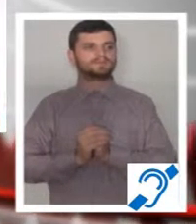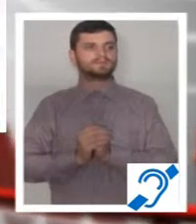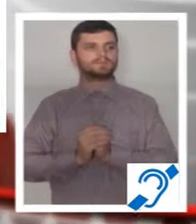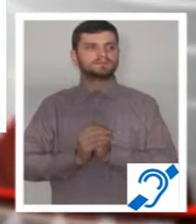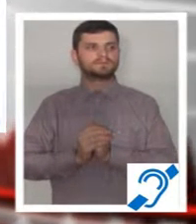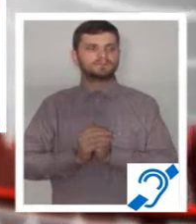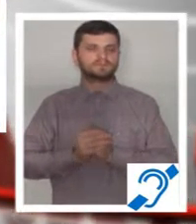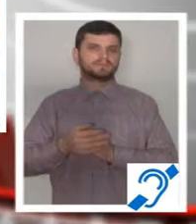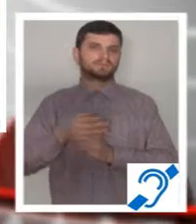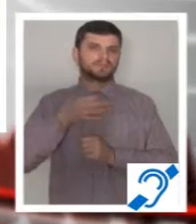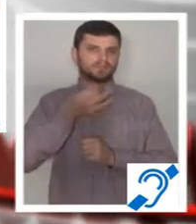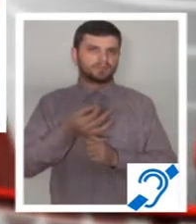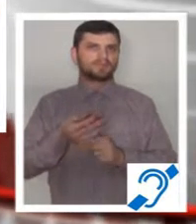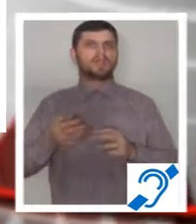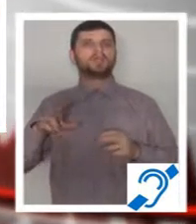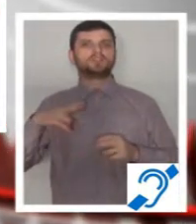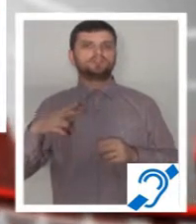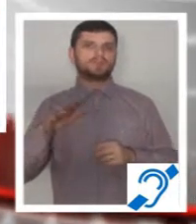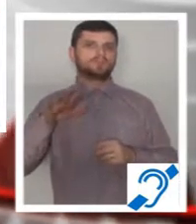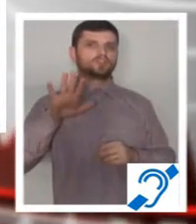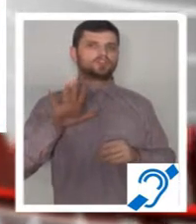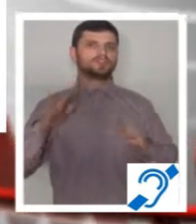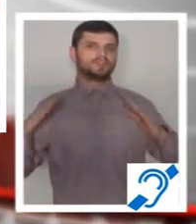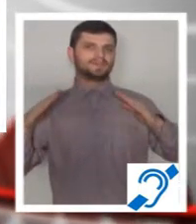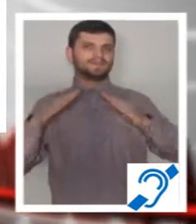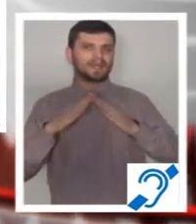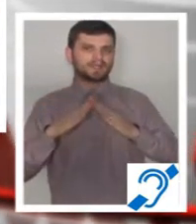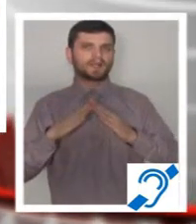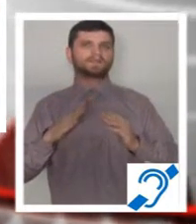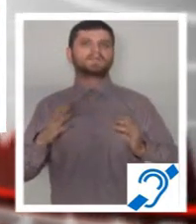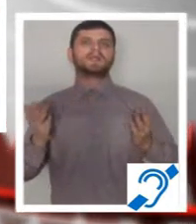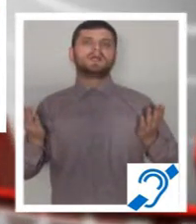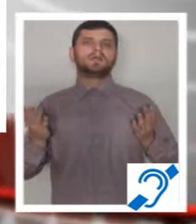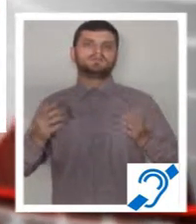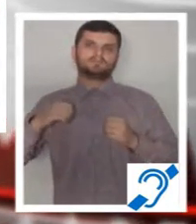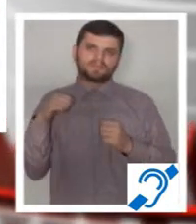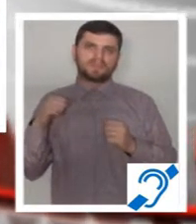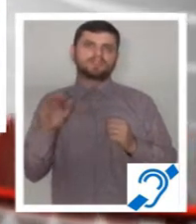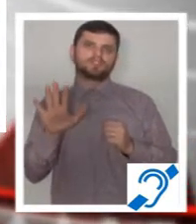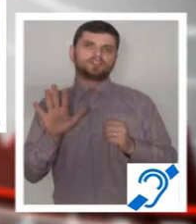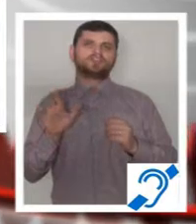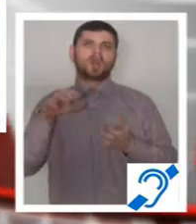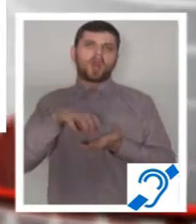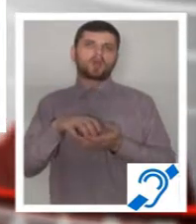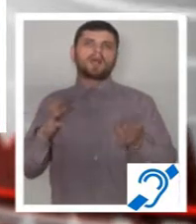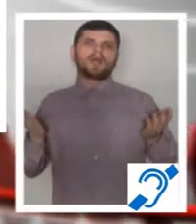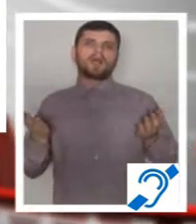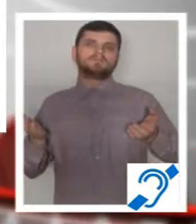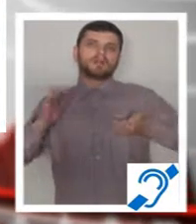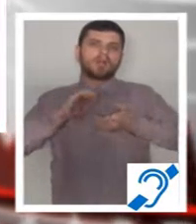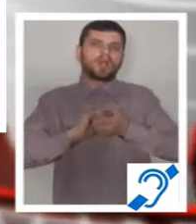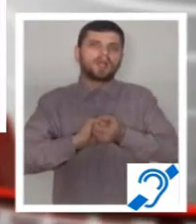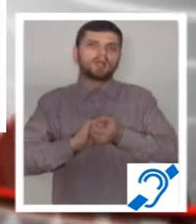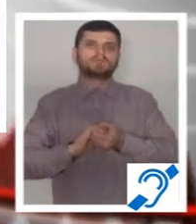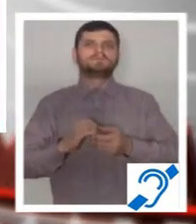comunele o iau din ava Valea Daunului, Valea Iașului, Albești de Argeș, Cicănești, Corbeni și